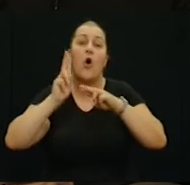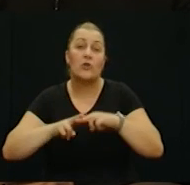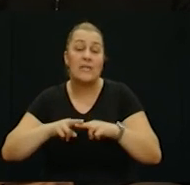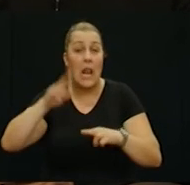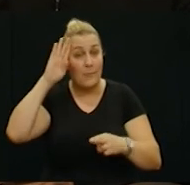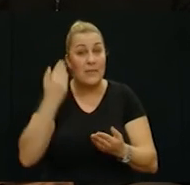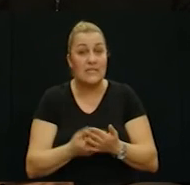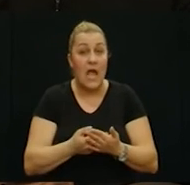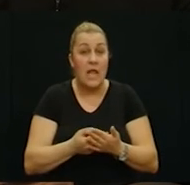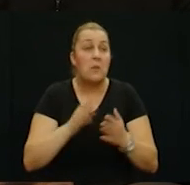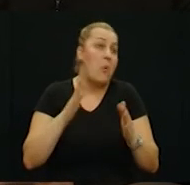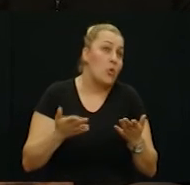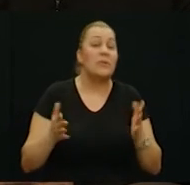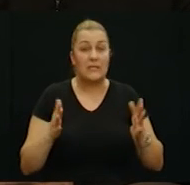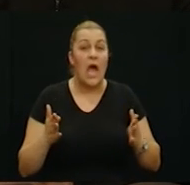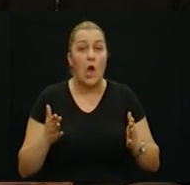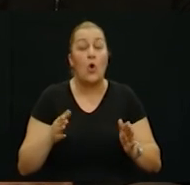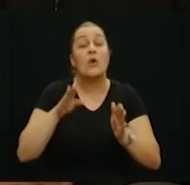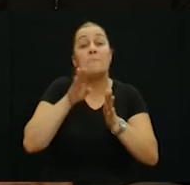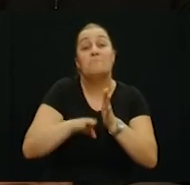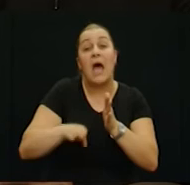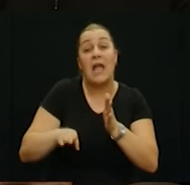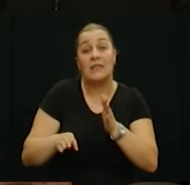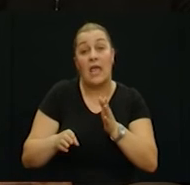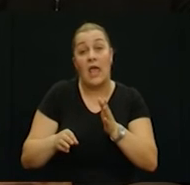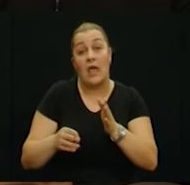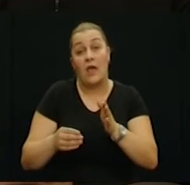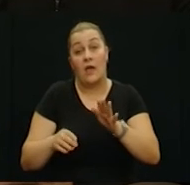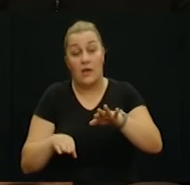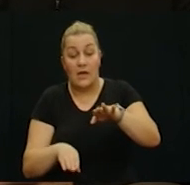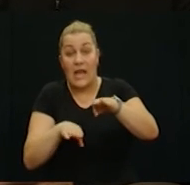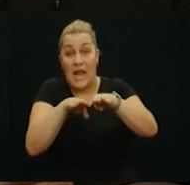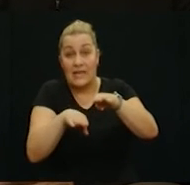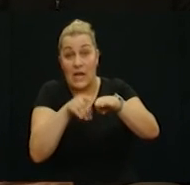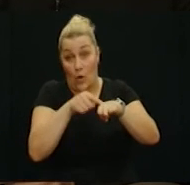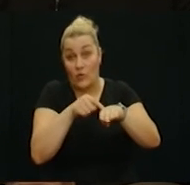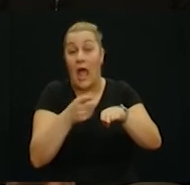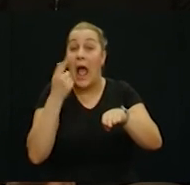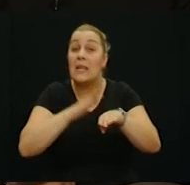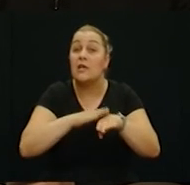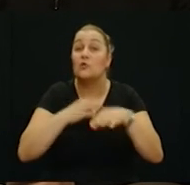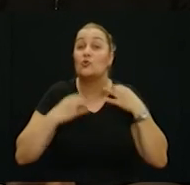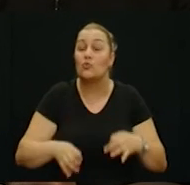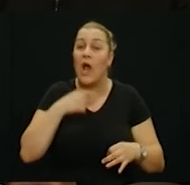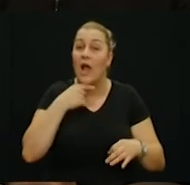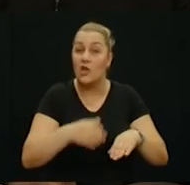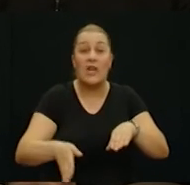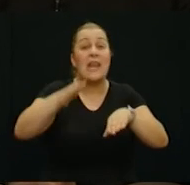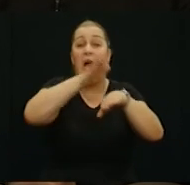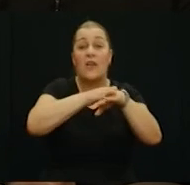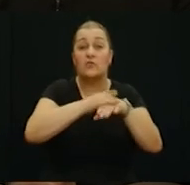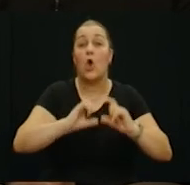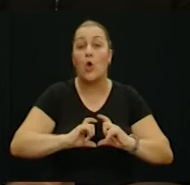mogu biti tako niže rangirano to ali kad vas struka nagradi sa najvišim mogućim